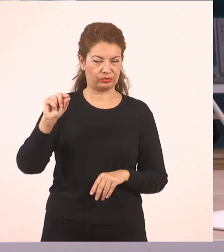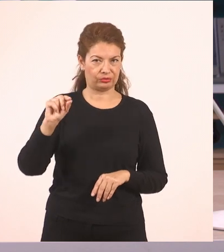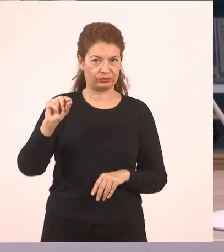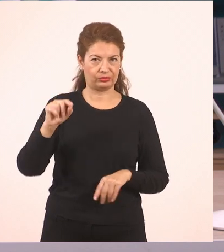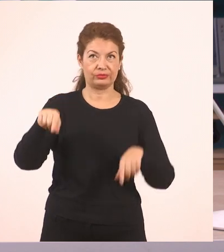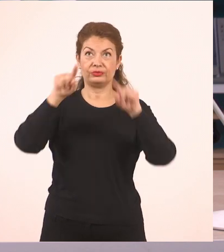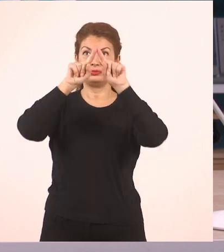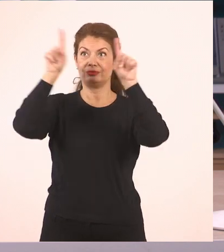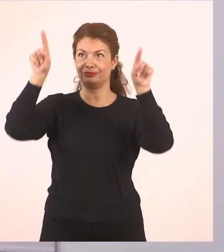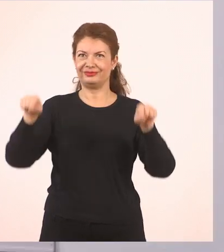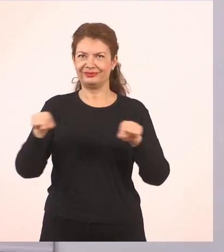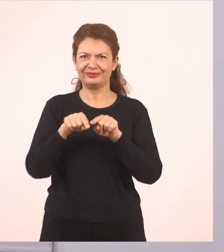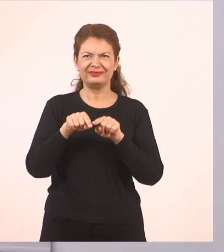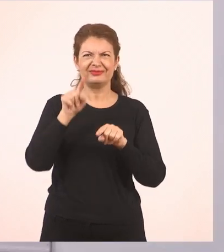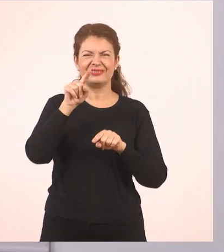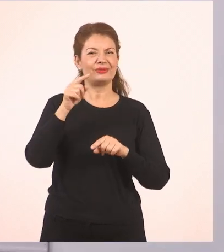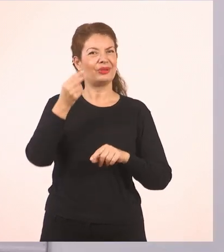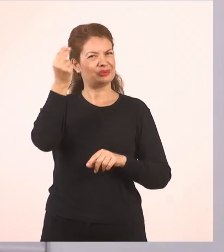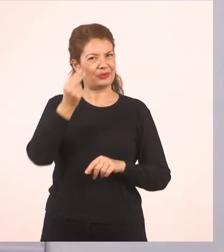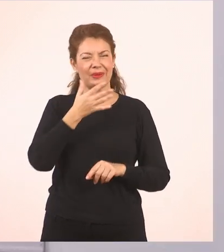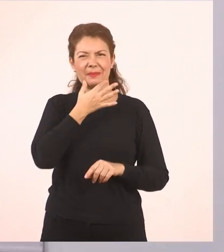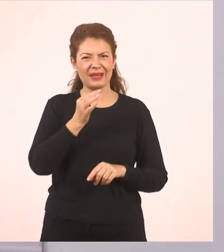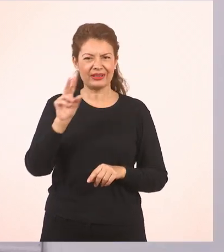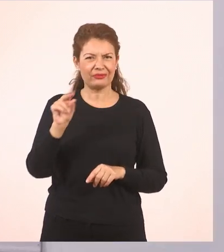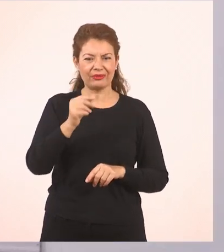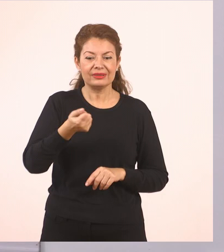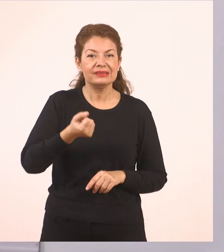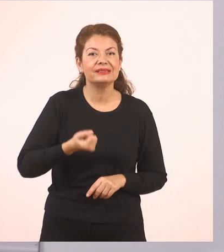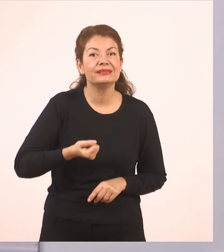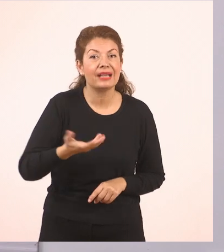Σαν ζαράκια δεν είναι αυτά. Νομίζω πως μοιάζουν.